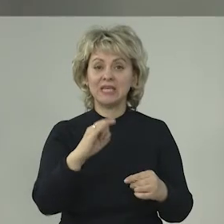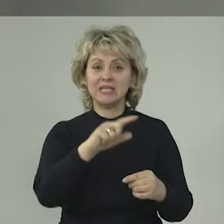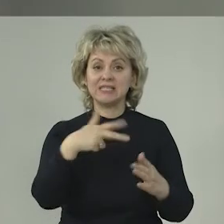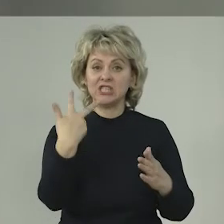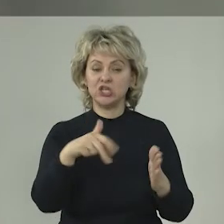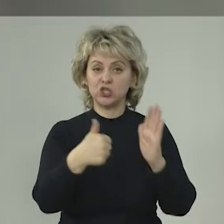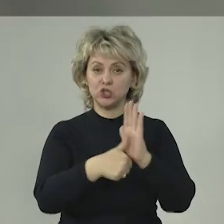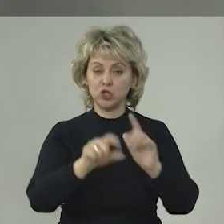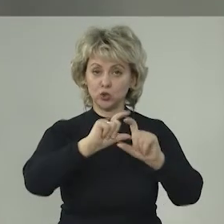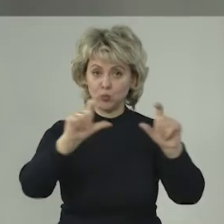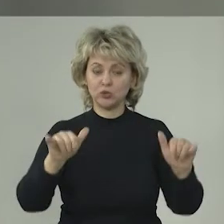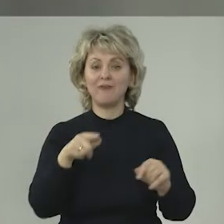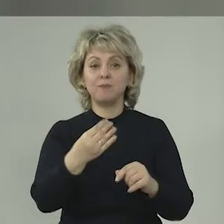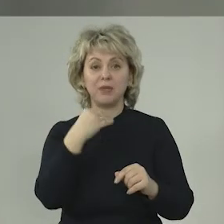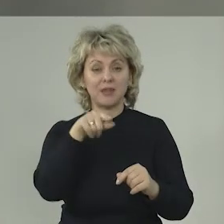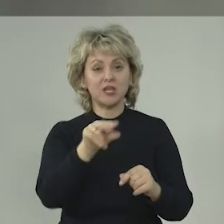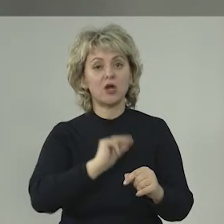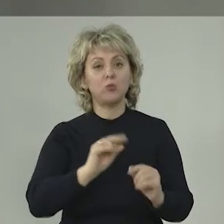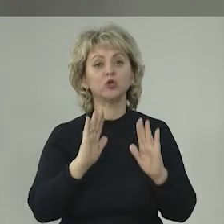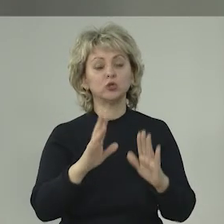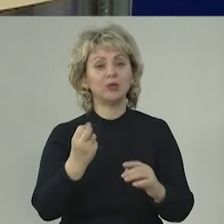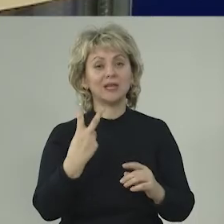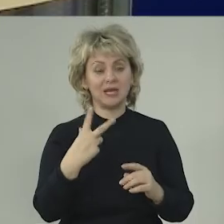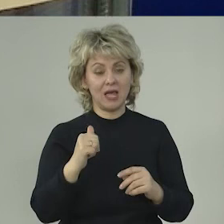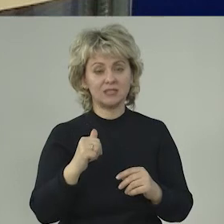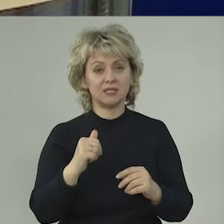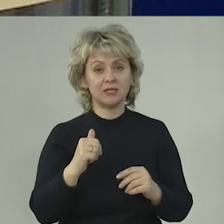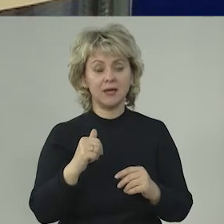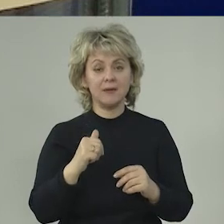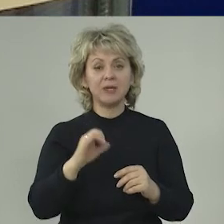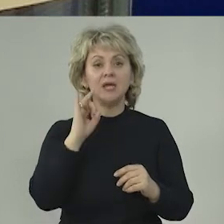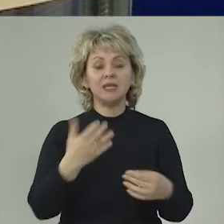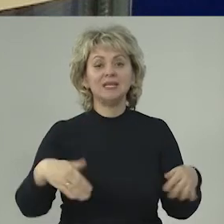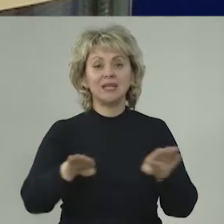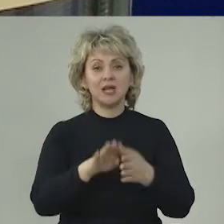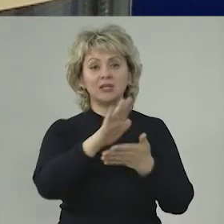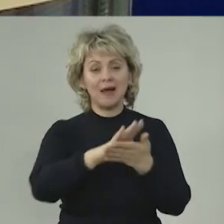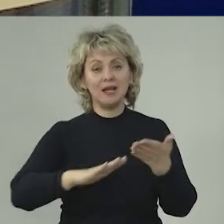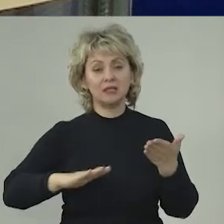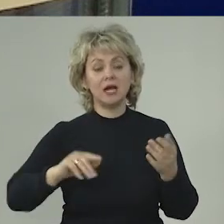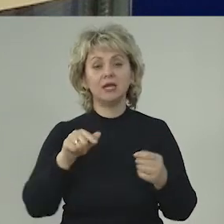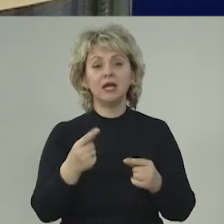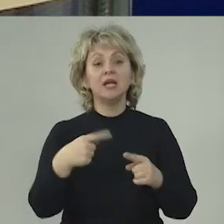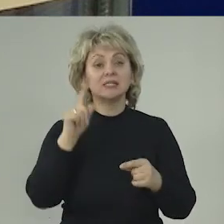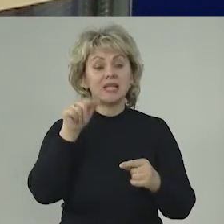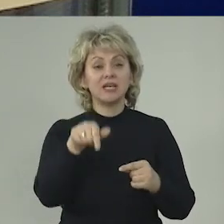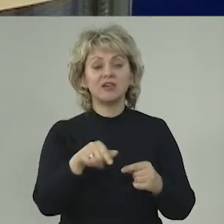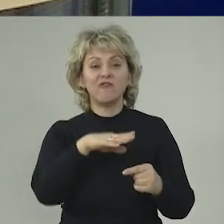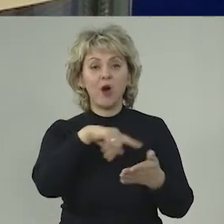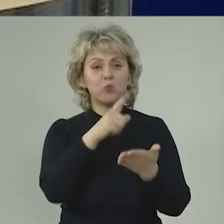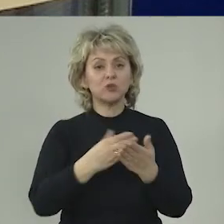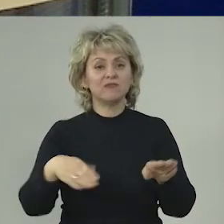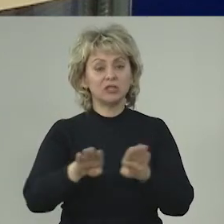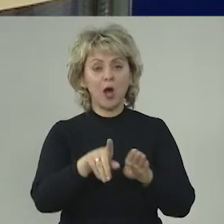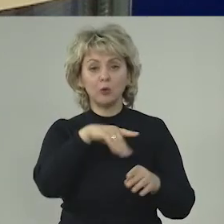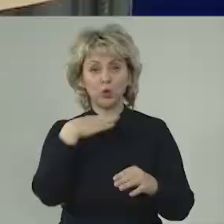36 пунктов питания пока работало только 13. И так далее, и так далее. То есть, знаете, вопросов так